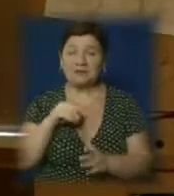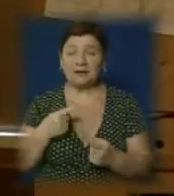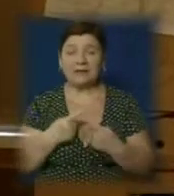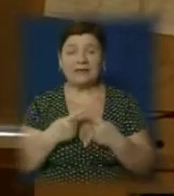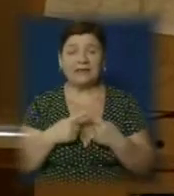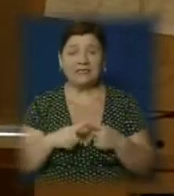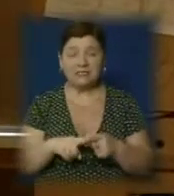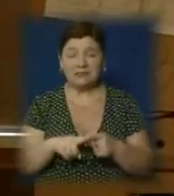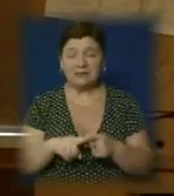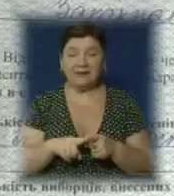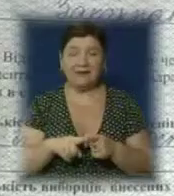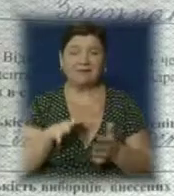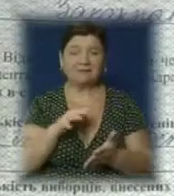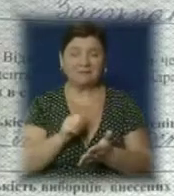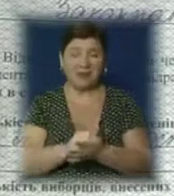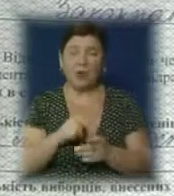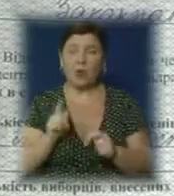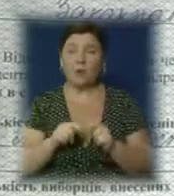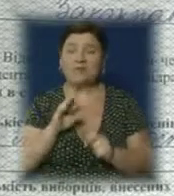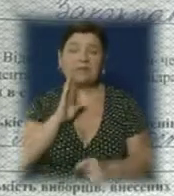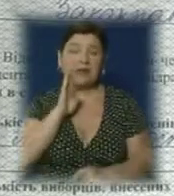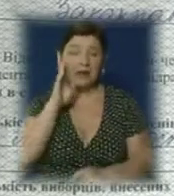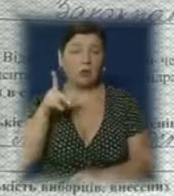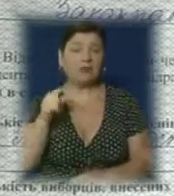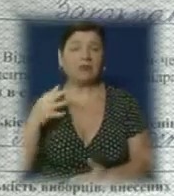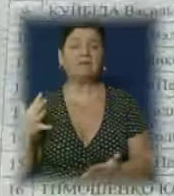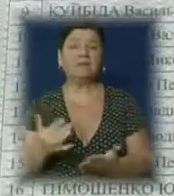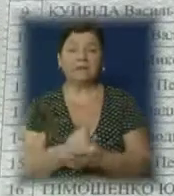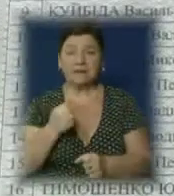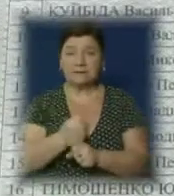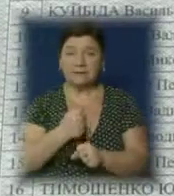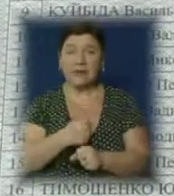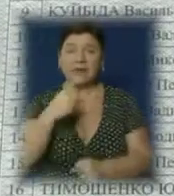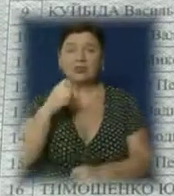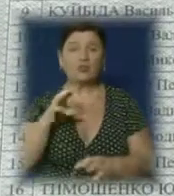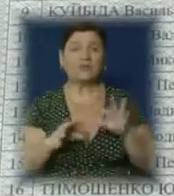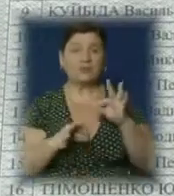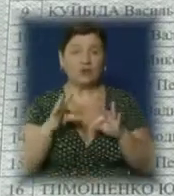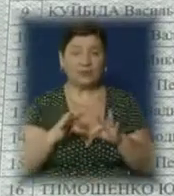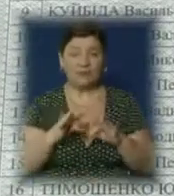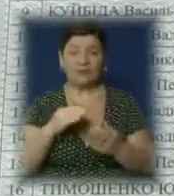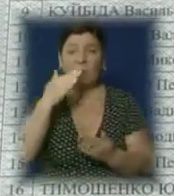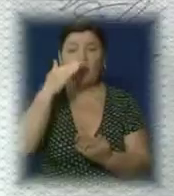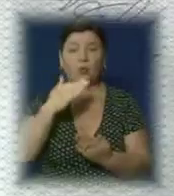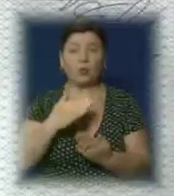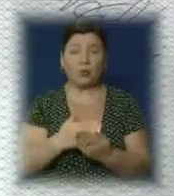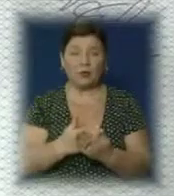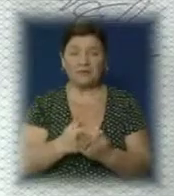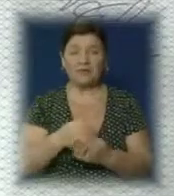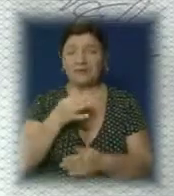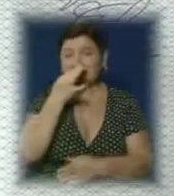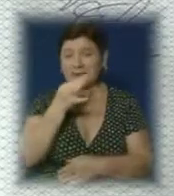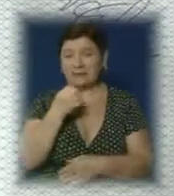несправності, що ускладнювали роботу, комісії на ранок понеділка вдалося опрацювати 100% протоколів і визначити переможців.